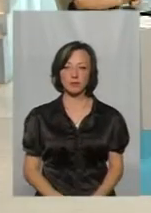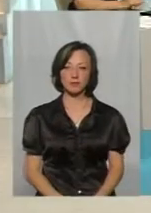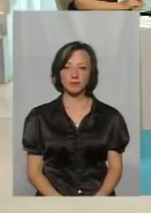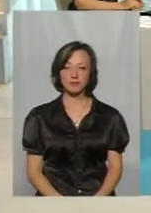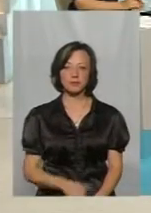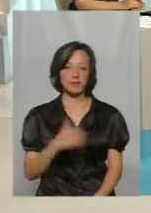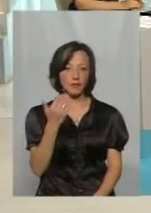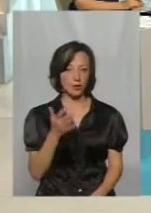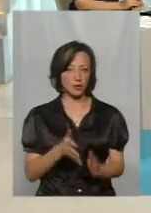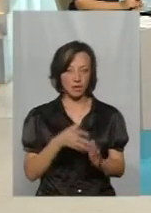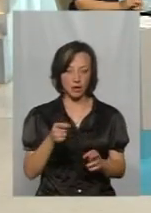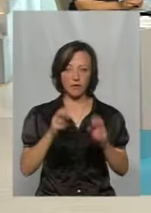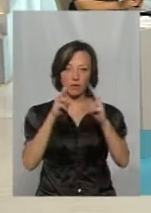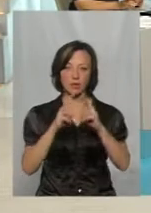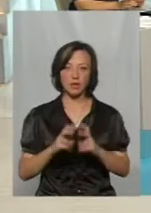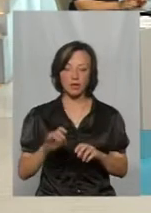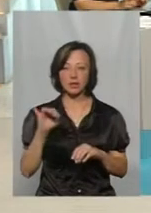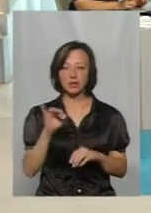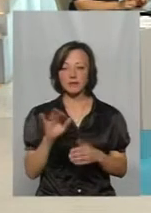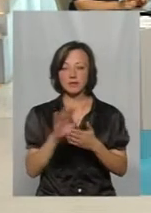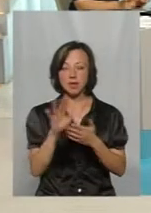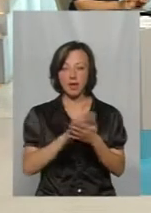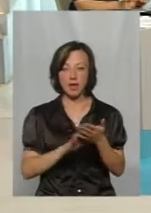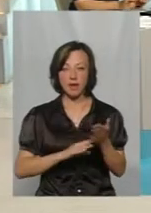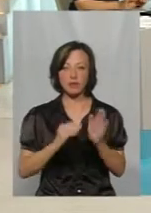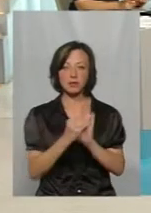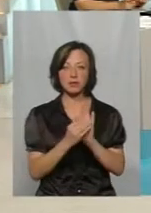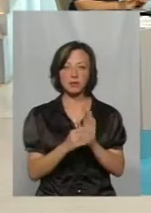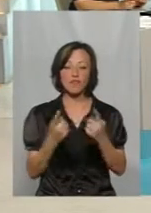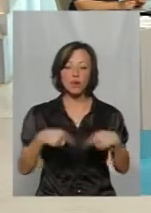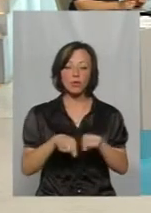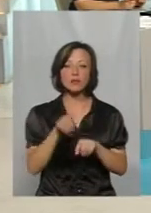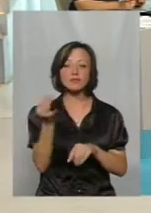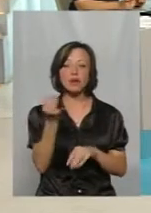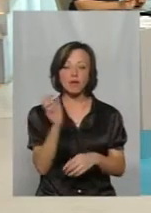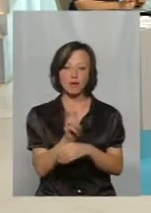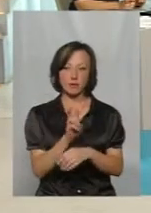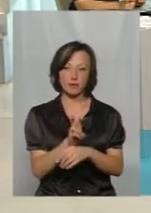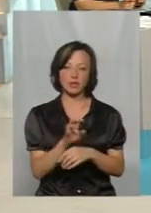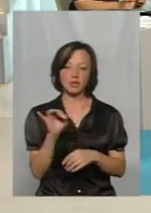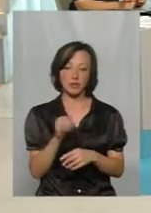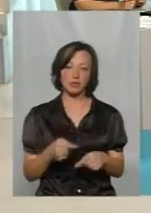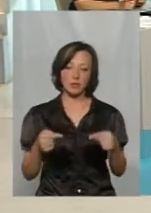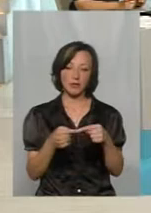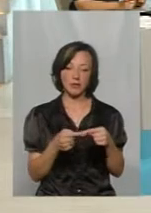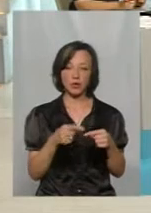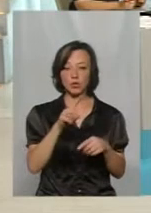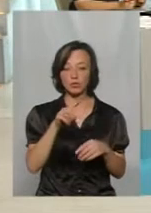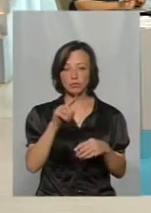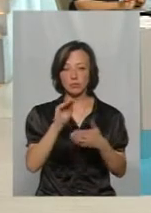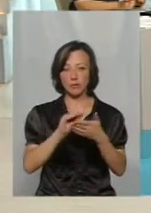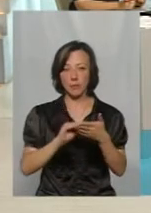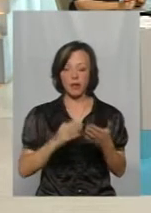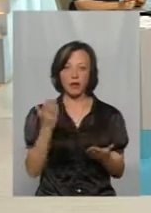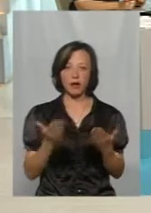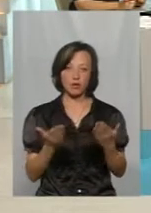Тоді вашу заяву розгляне і в заяві вказавши факультет, який би вам цікаво було відвідати. Відповідно, десь пронумерувавши, що якщо